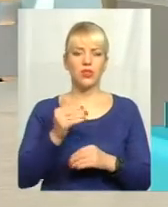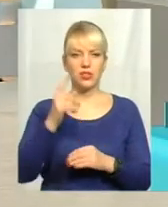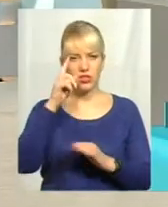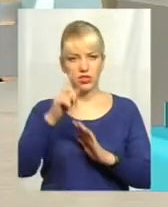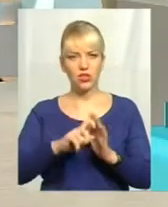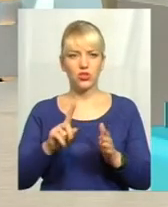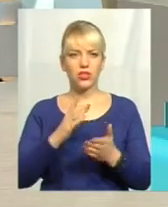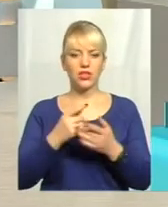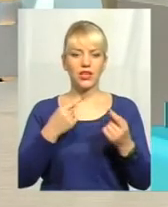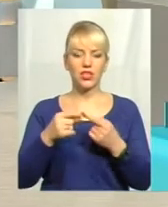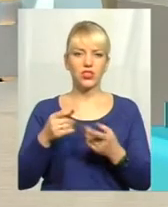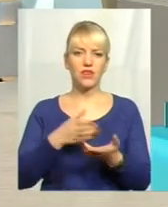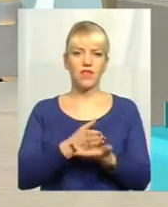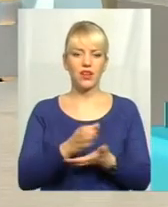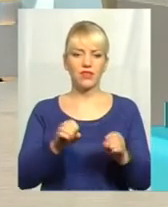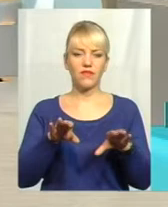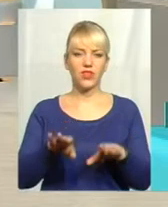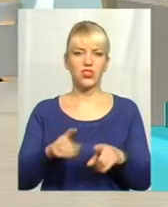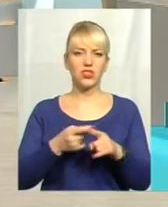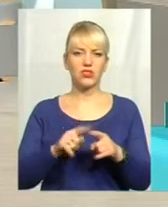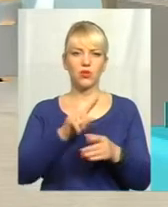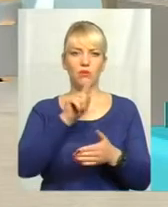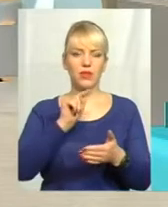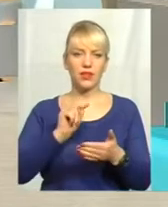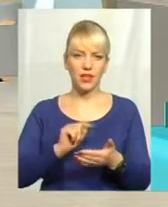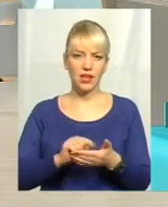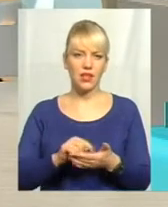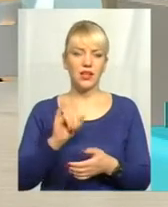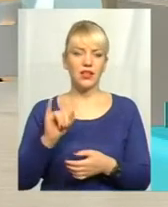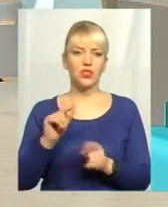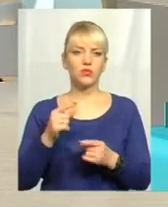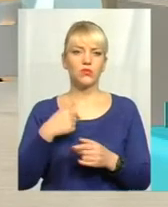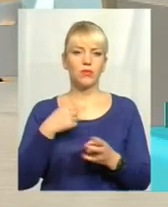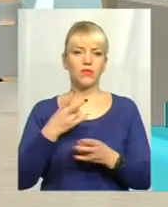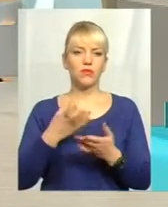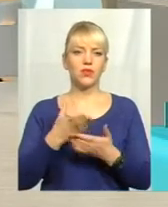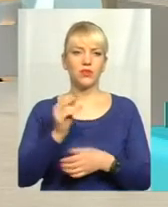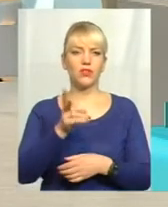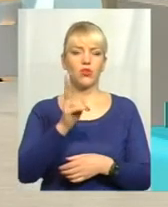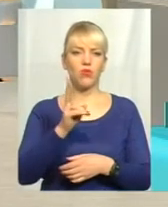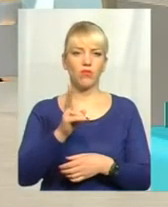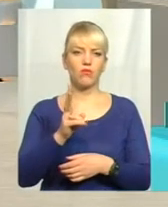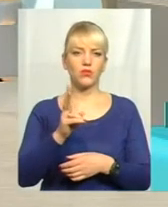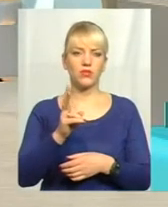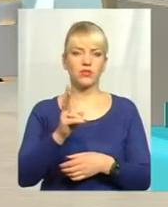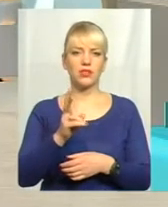що є інші варіанти вирішення цього питання, і каже, чому я маю платити комусь в кишеню,